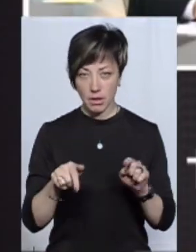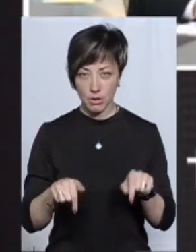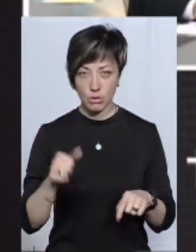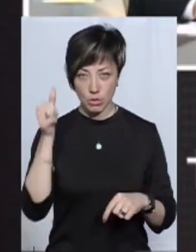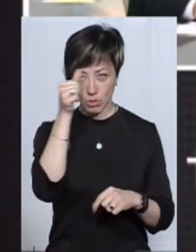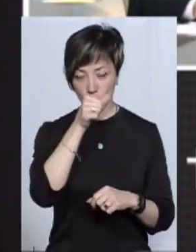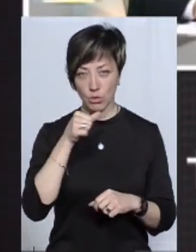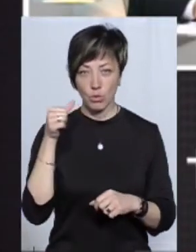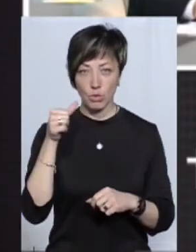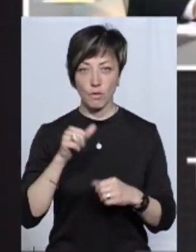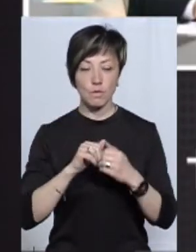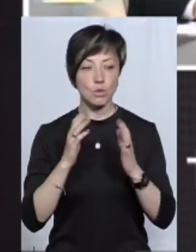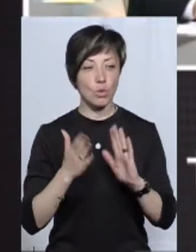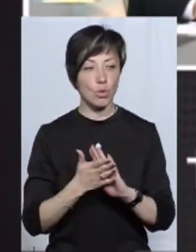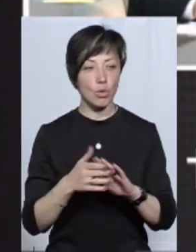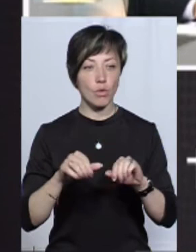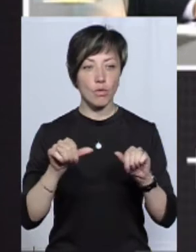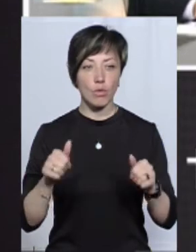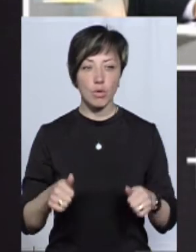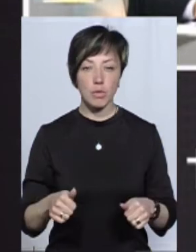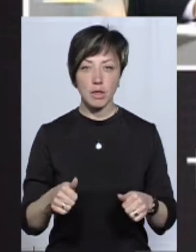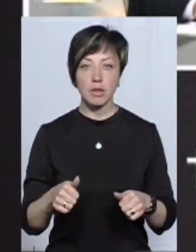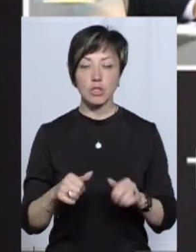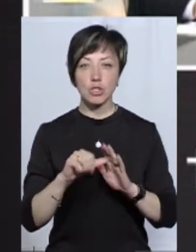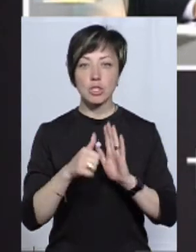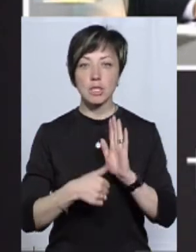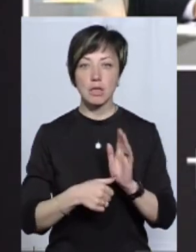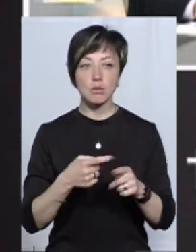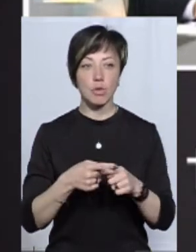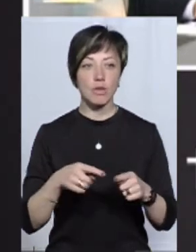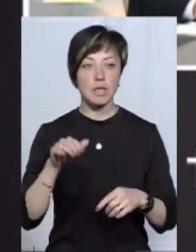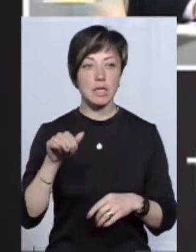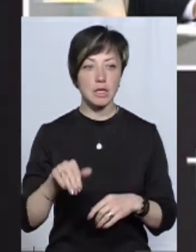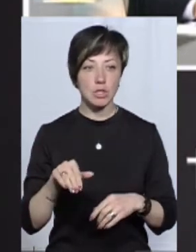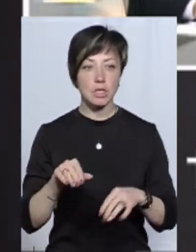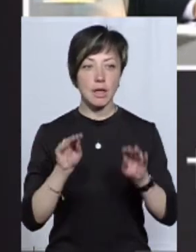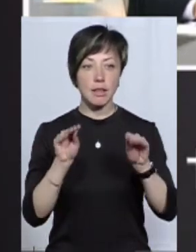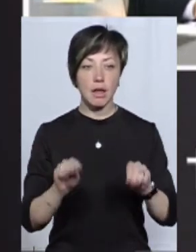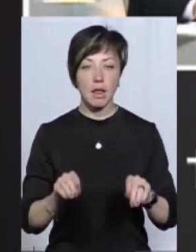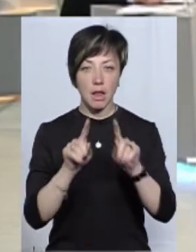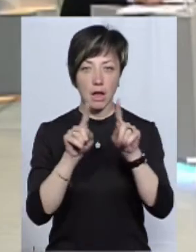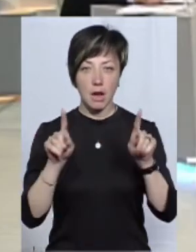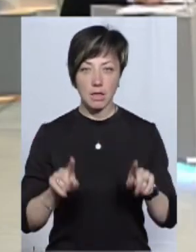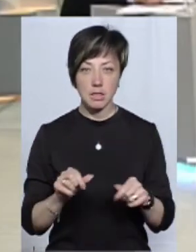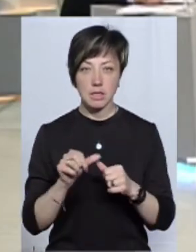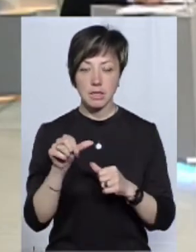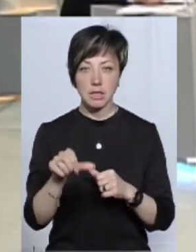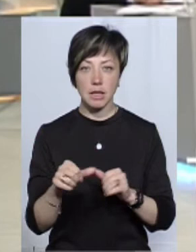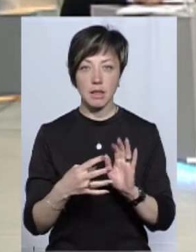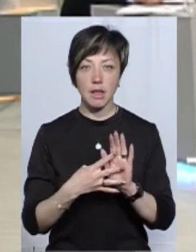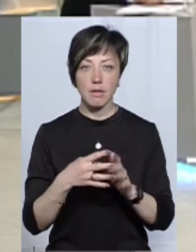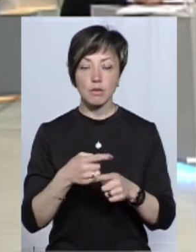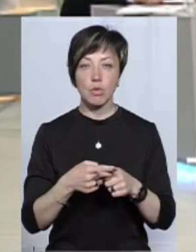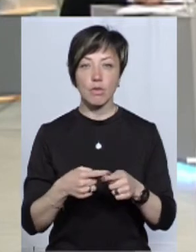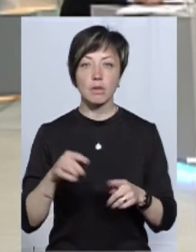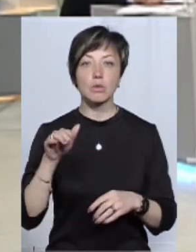всього оформлено митницею 16,5 тисяч декларацій, і з них 9